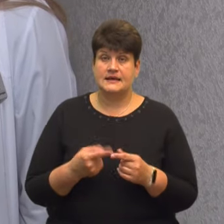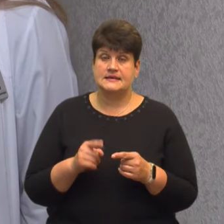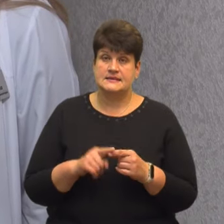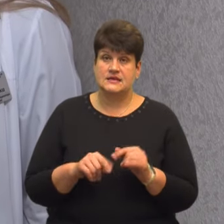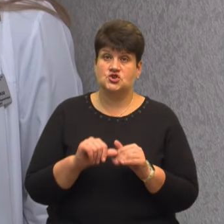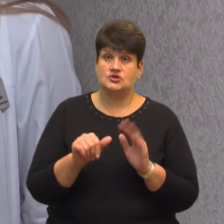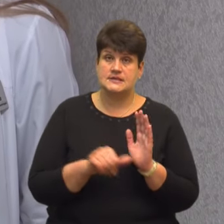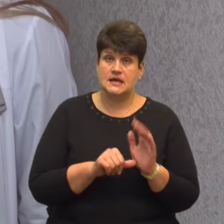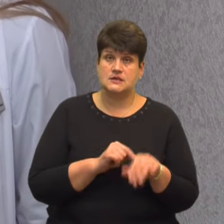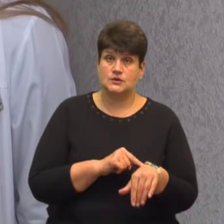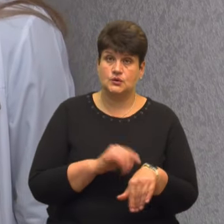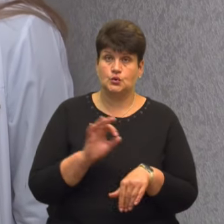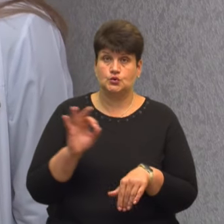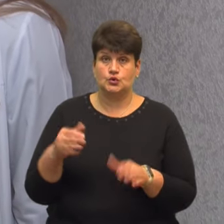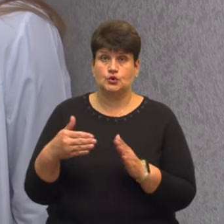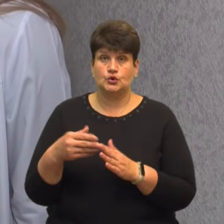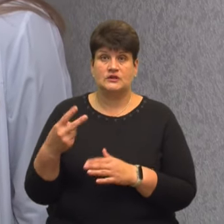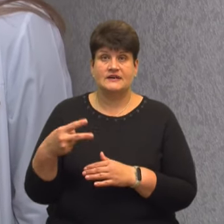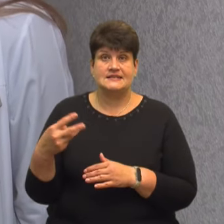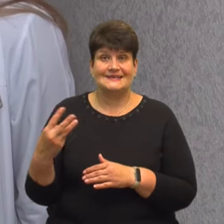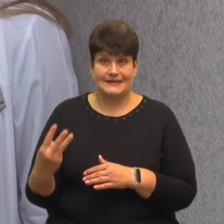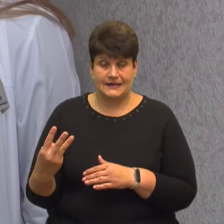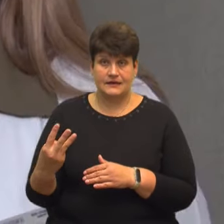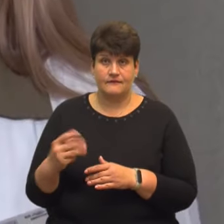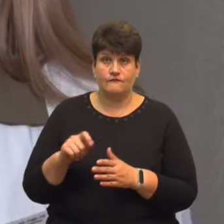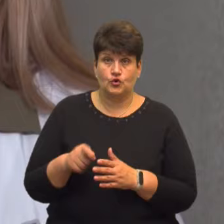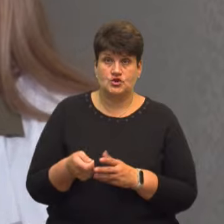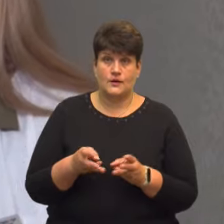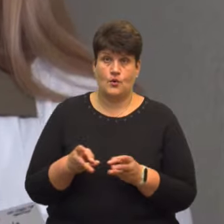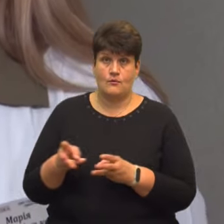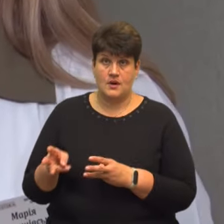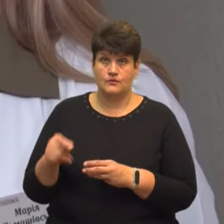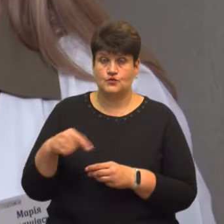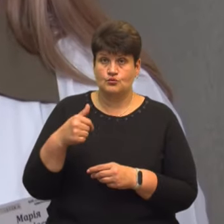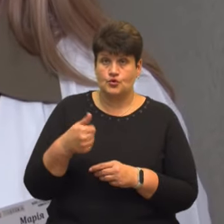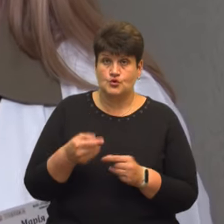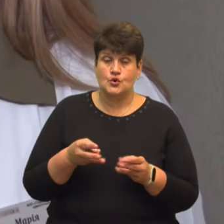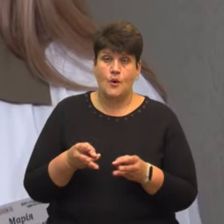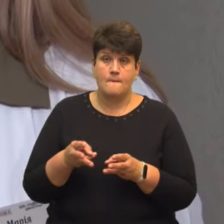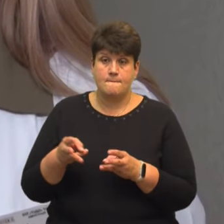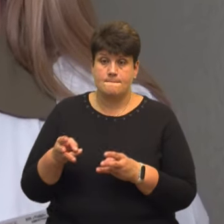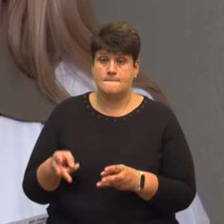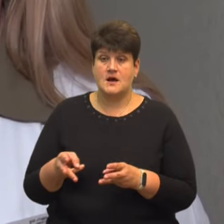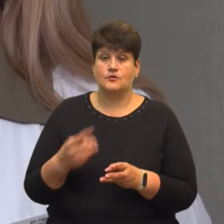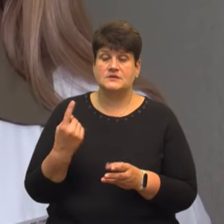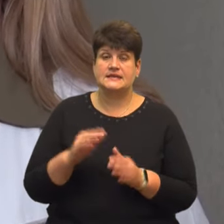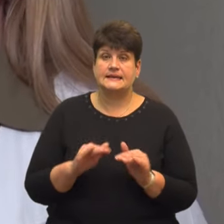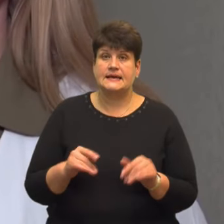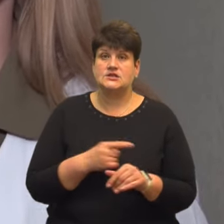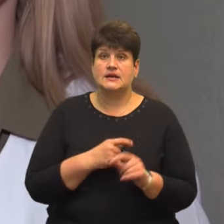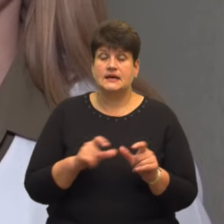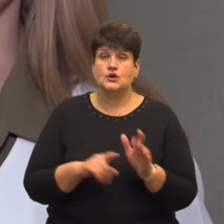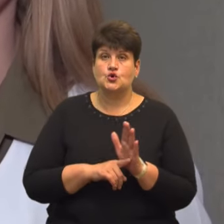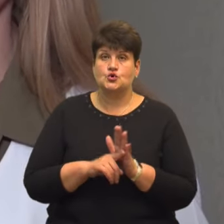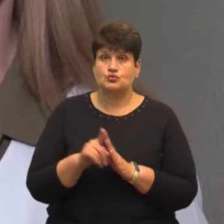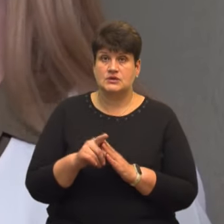16.00 до 23.00 включають опалення. Цьогоріч опалення в обласній дитячій лікарні ми розпочали